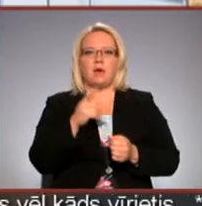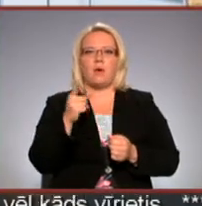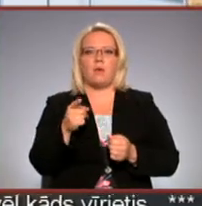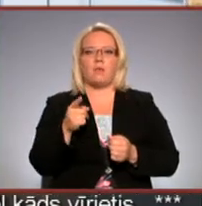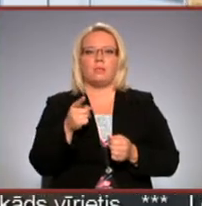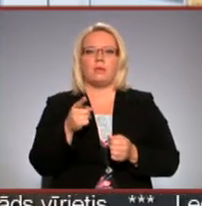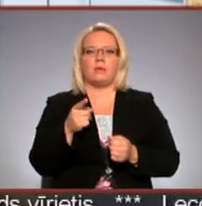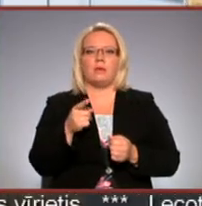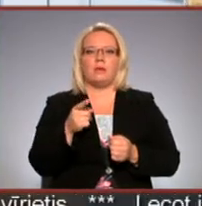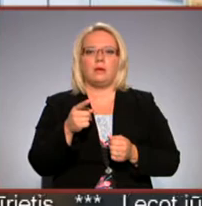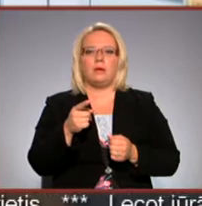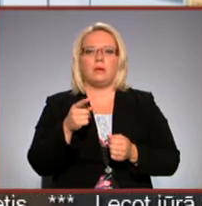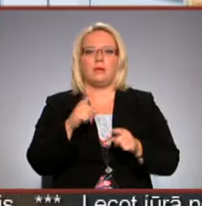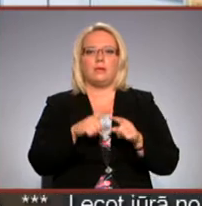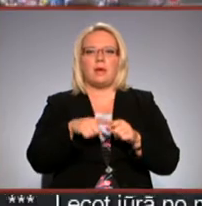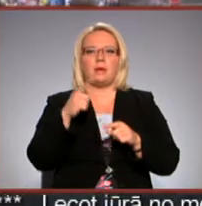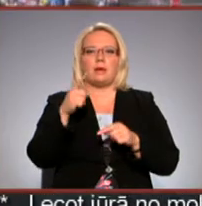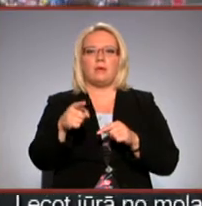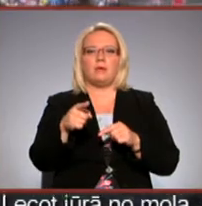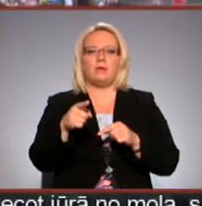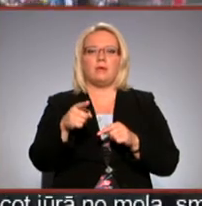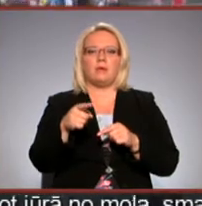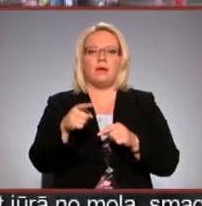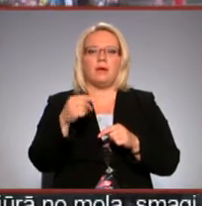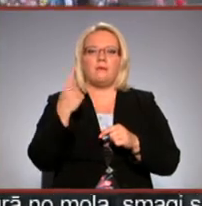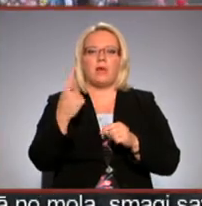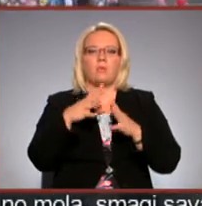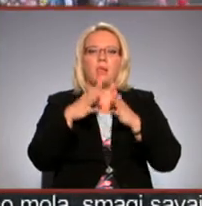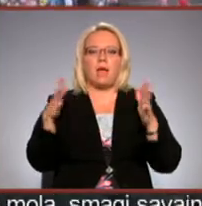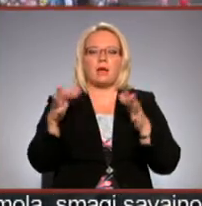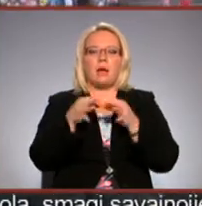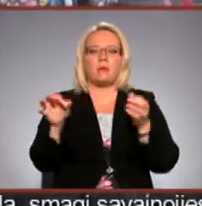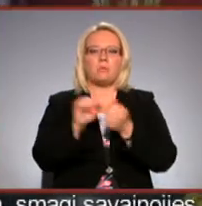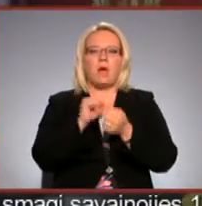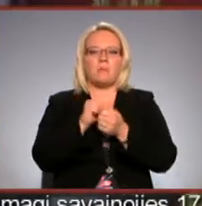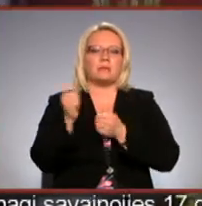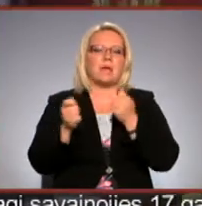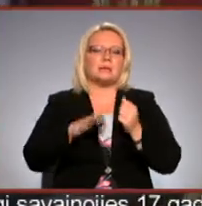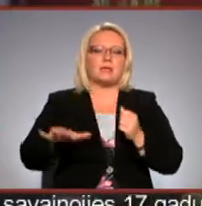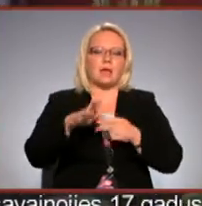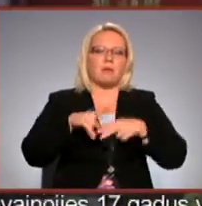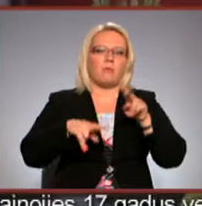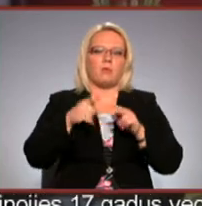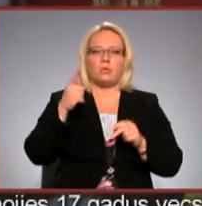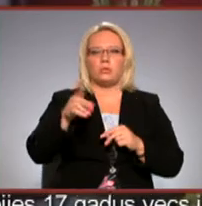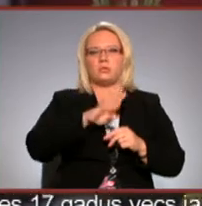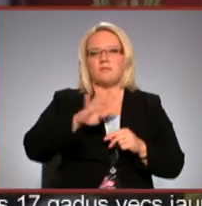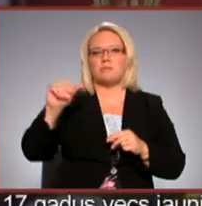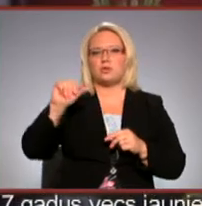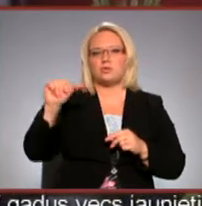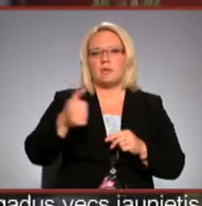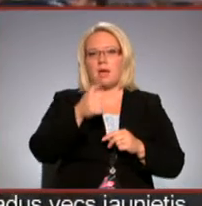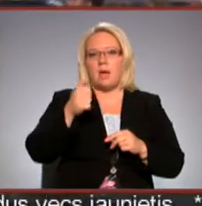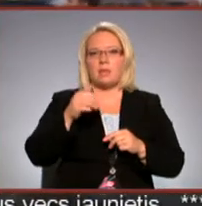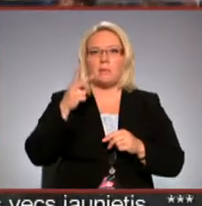nezinu. Un jā, tas man liekas ir ļoti, ļoti labi. Viena no lielākajām brīvdabas estrādēm Latvijā celtu 1960. gadā,